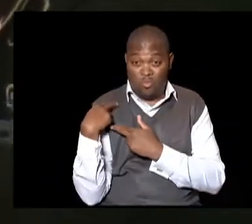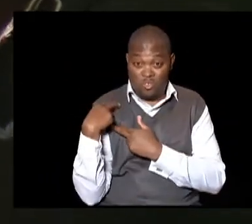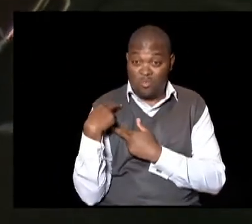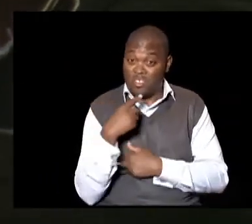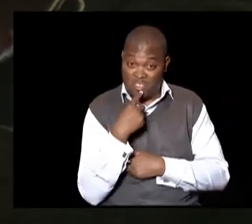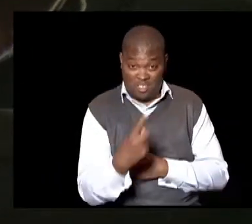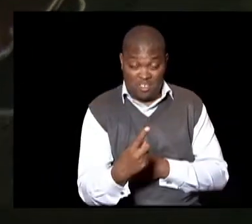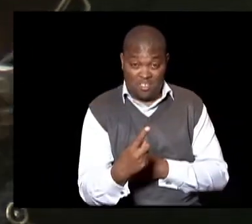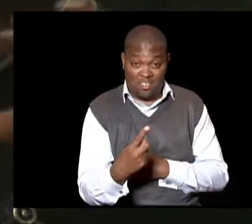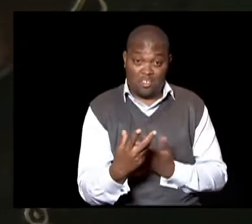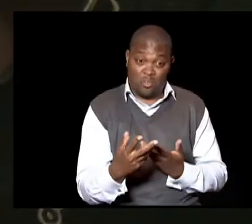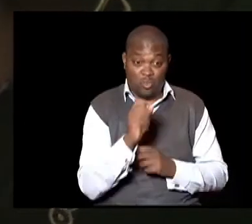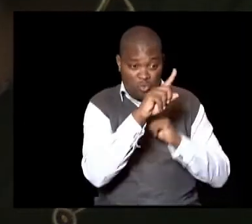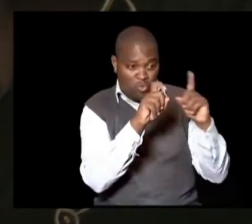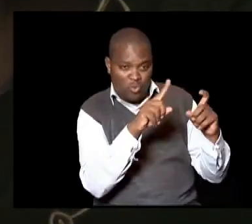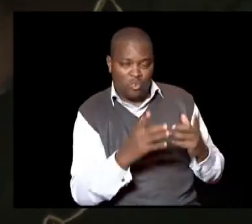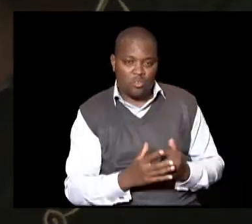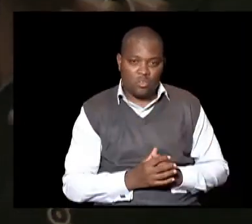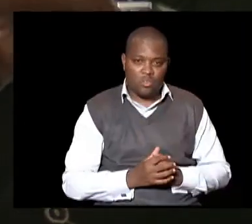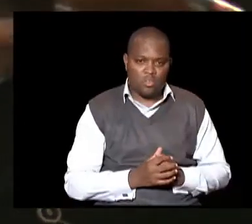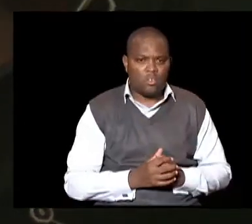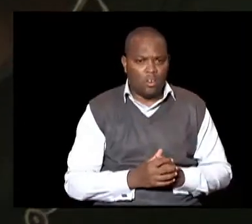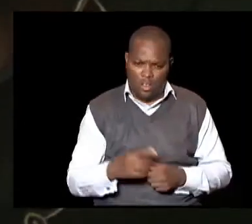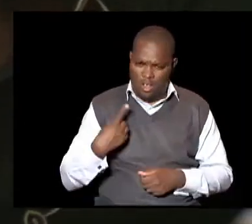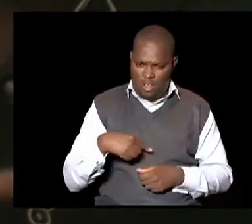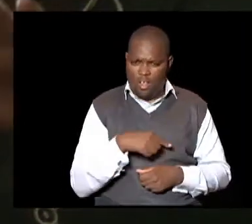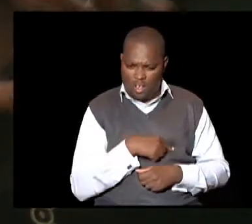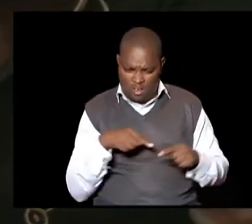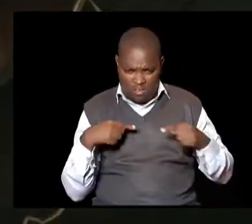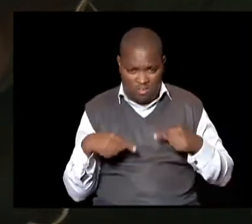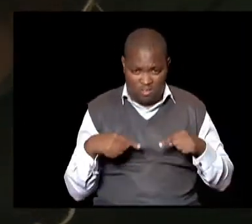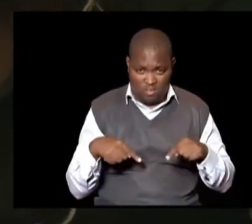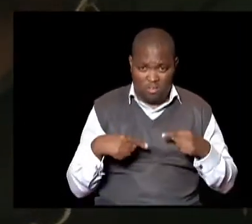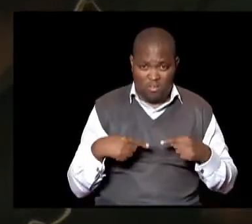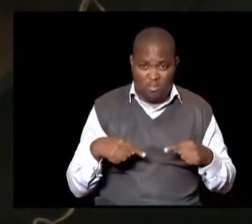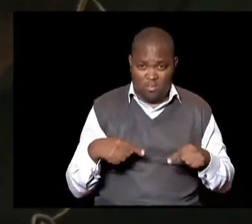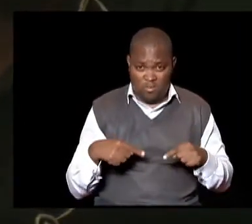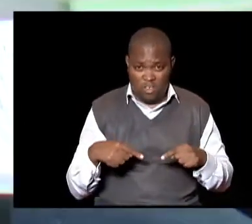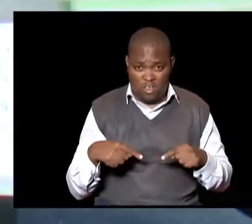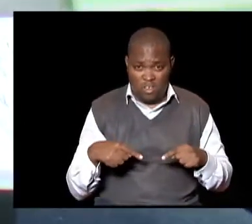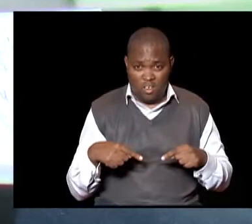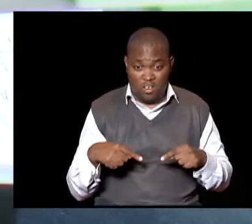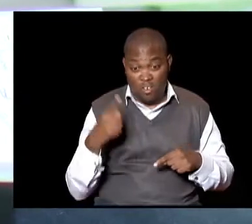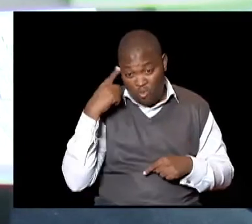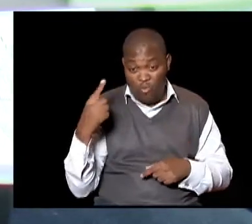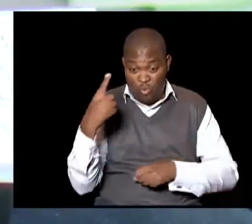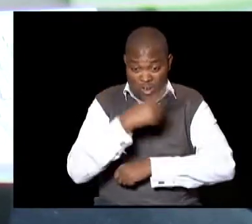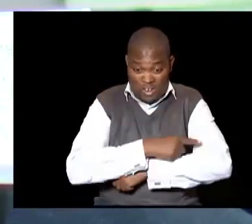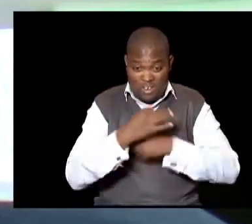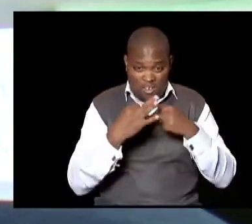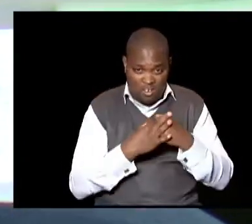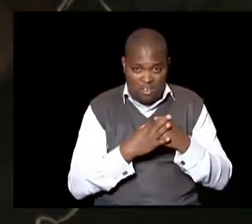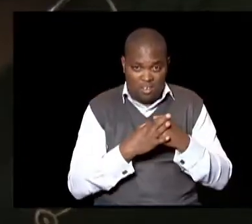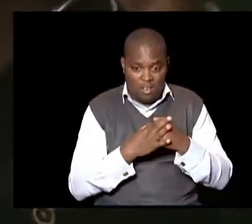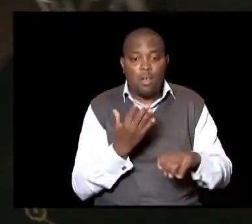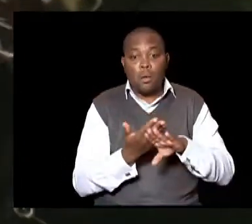Kuna mchujo likuwa huku wa ODM Jubiri na wale wengine Hawa watu walikuwa manahita PO Na